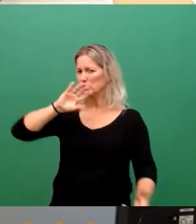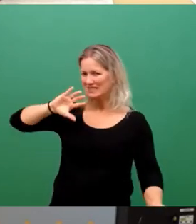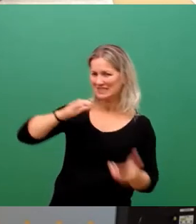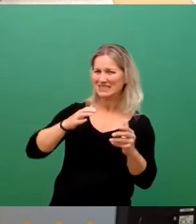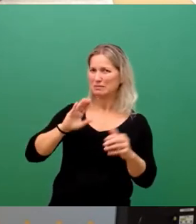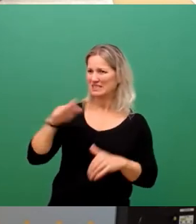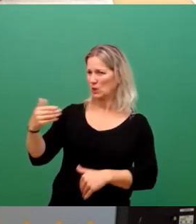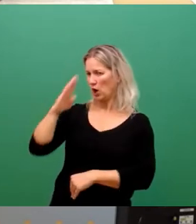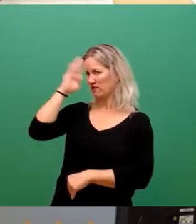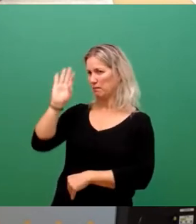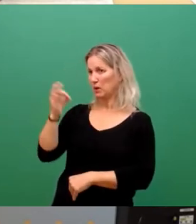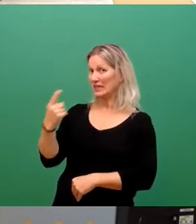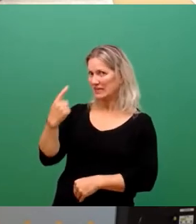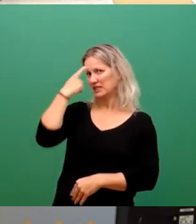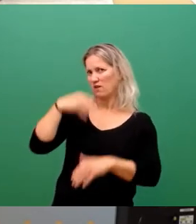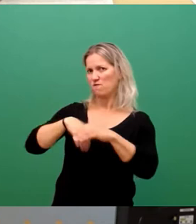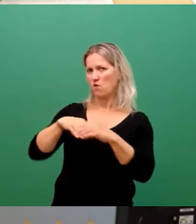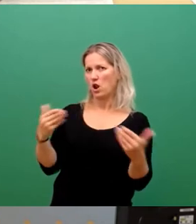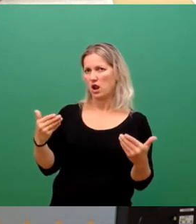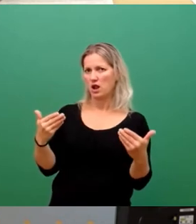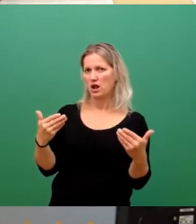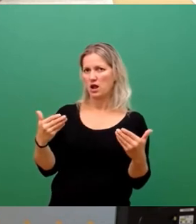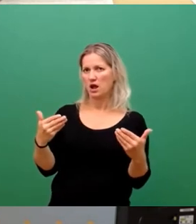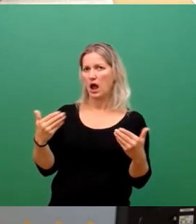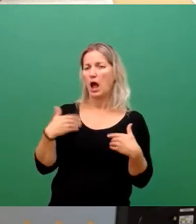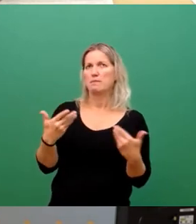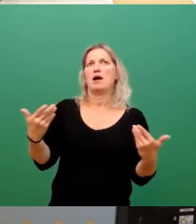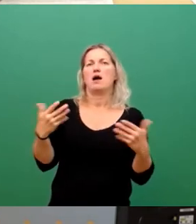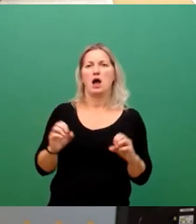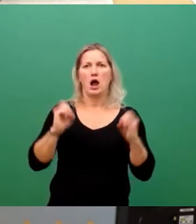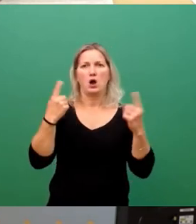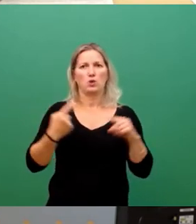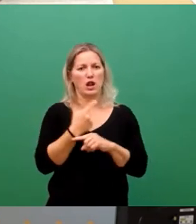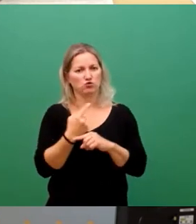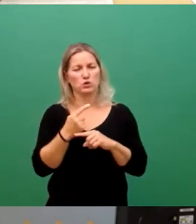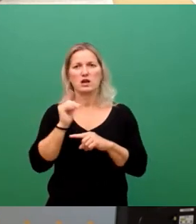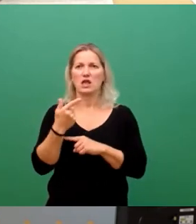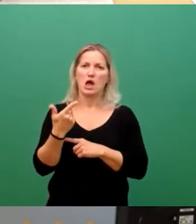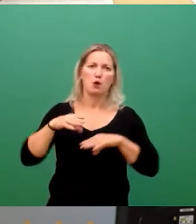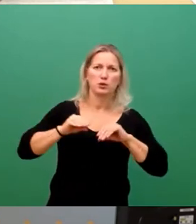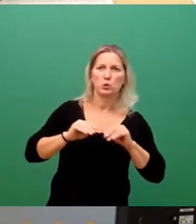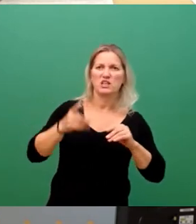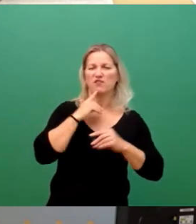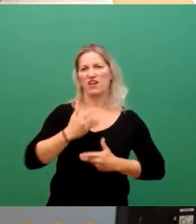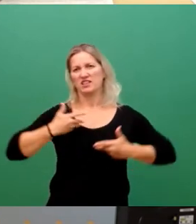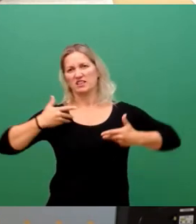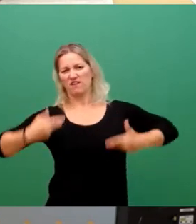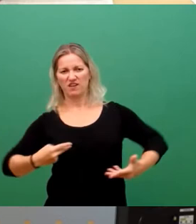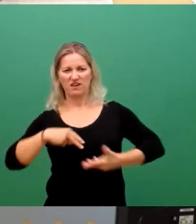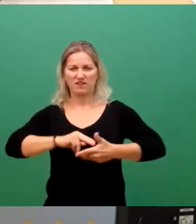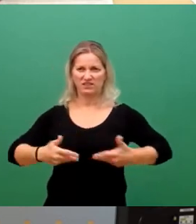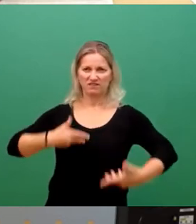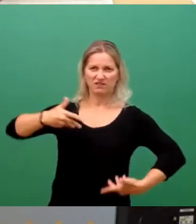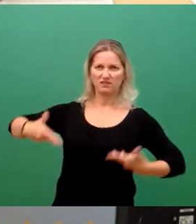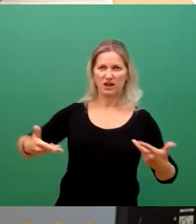stattfindet. Das wäre sinnvoll. Aber man kann natürlich solche aktuellen Stunden auch benutzen, um sich hier groß und breit aufzustellen. Leider